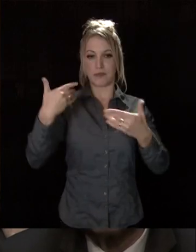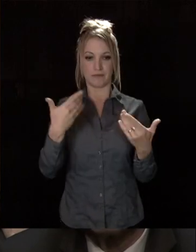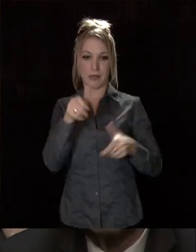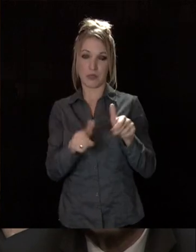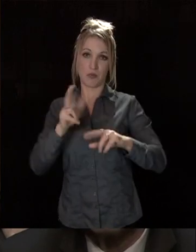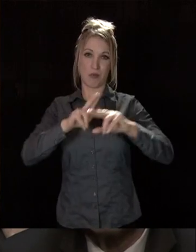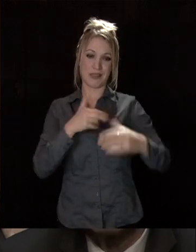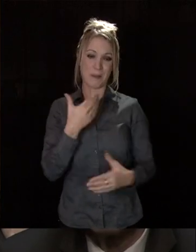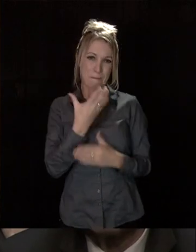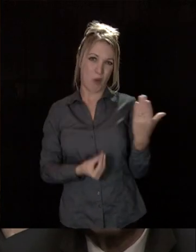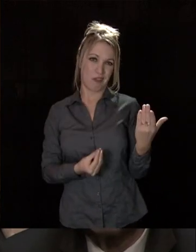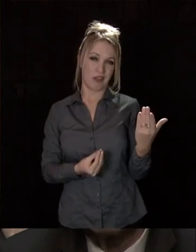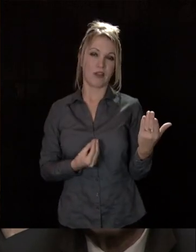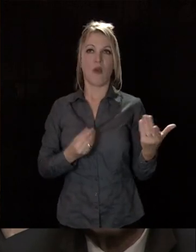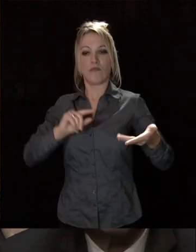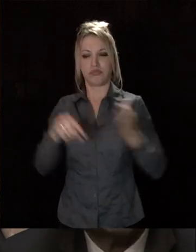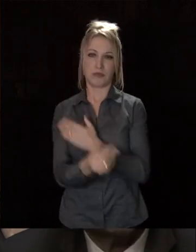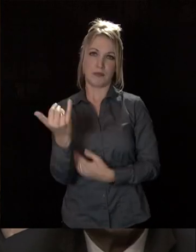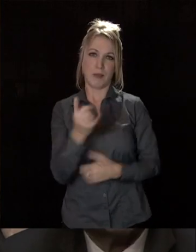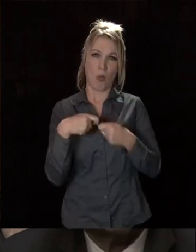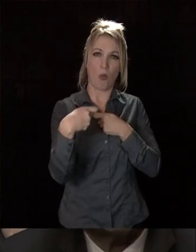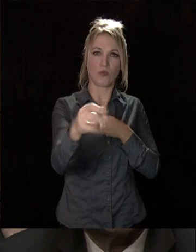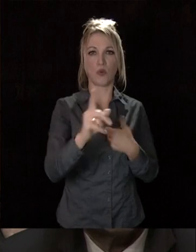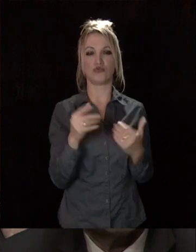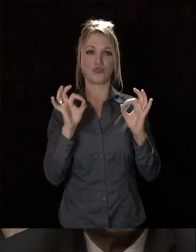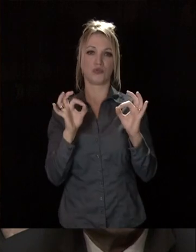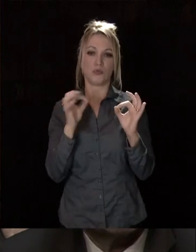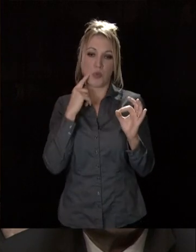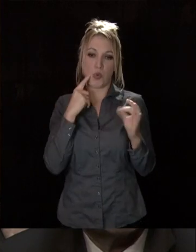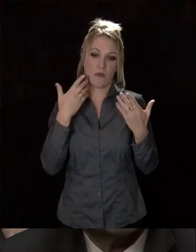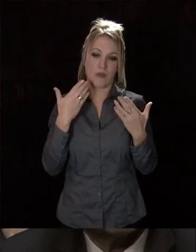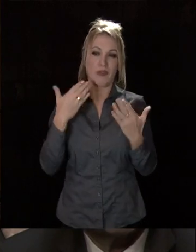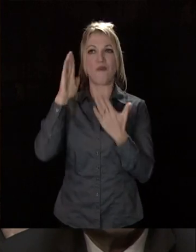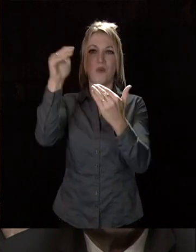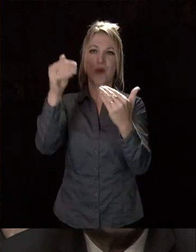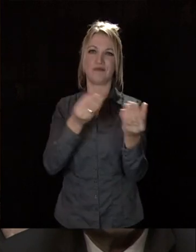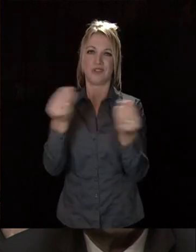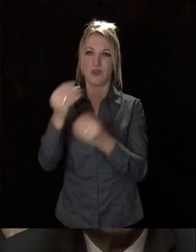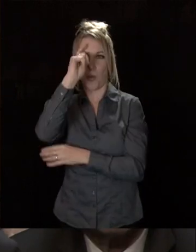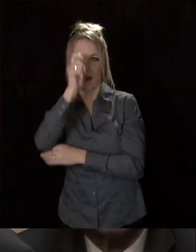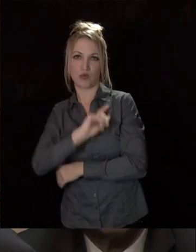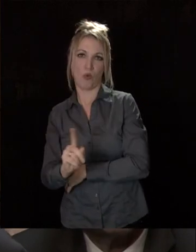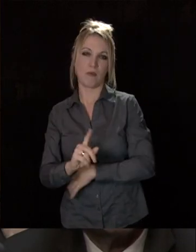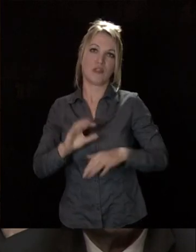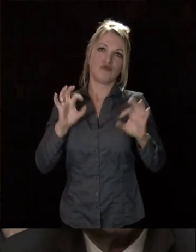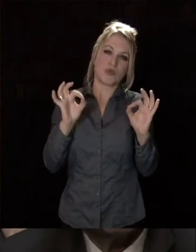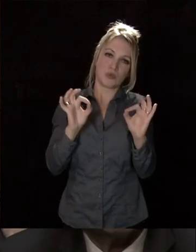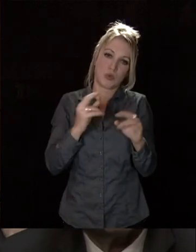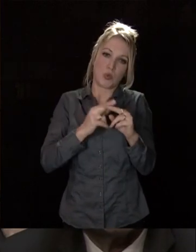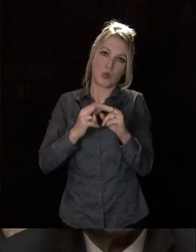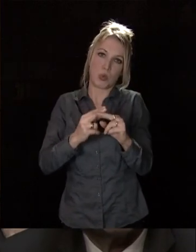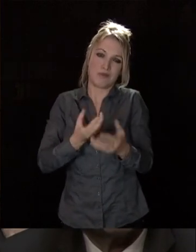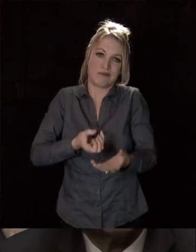cet instant. Je ne m'attarderai pas trop longtemps, le temps des vœux n'est pas celui des hommages, mais permettez-moi de les citer